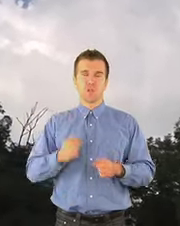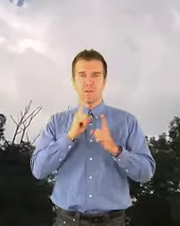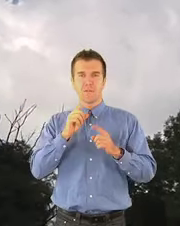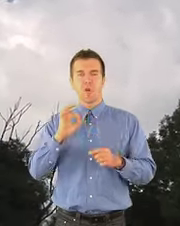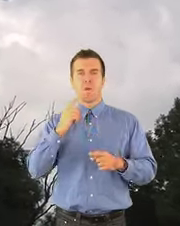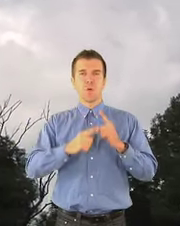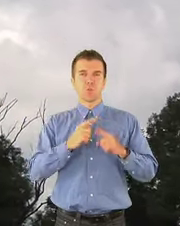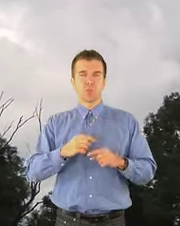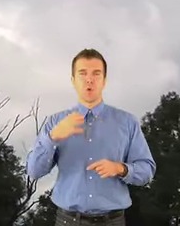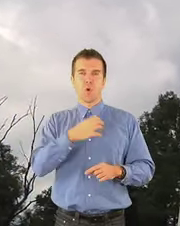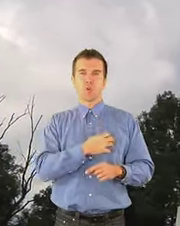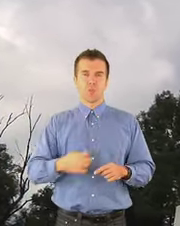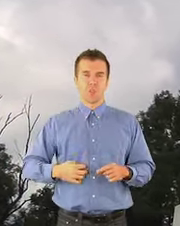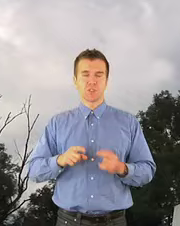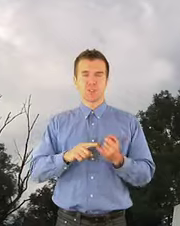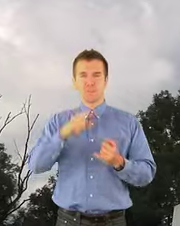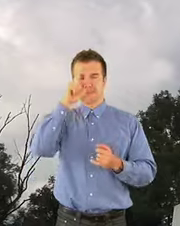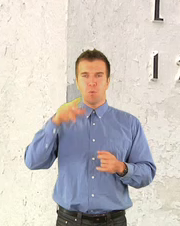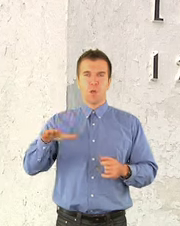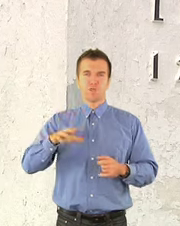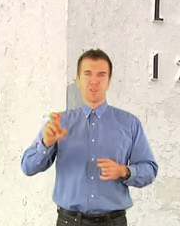politycznych, gospodarczych i społecznych.